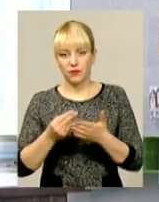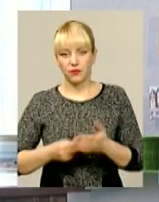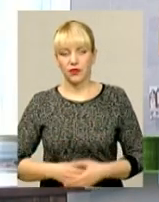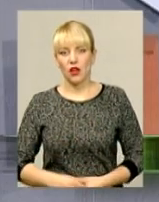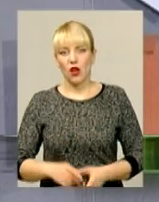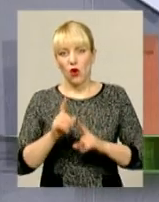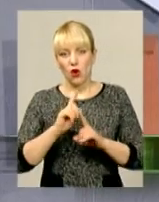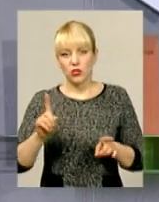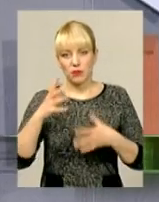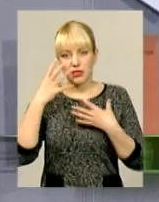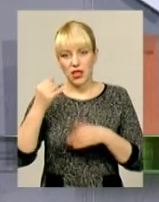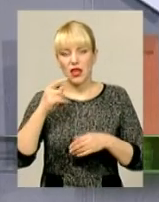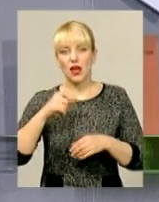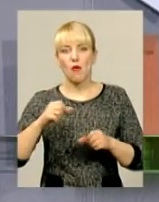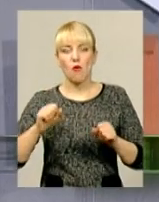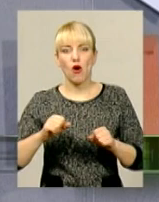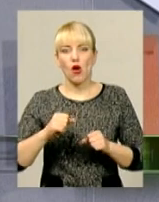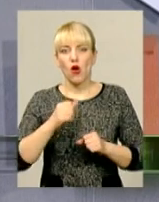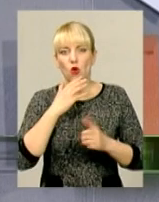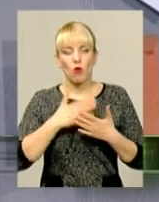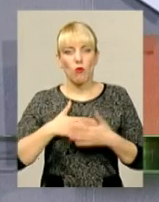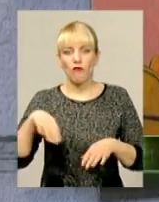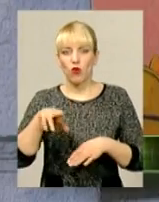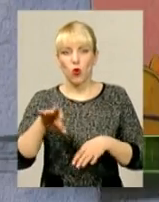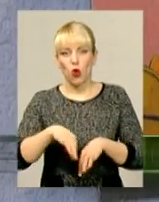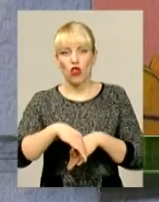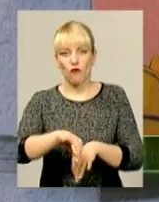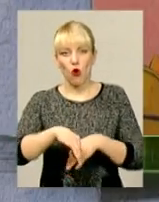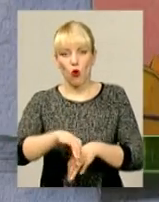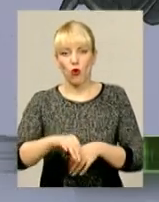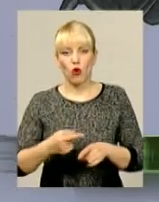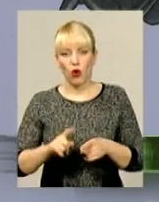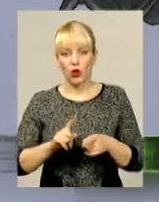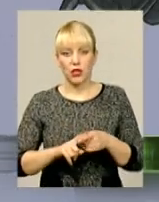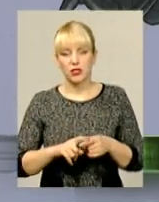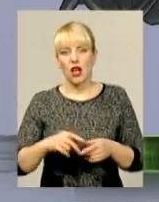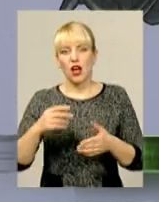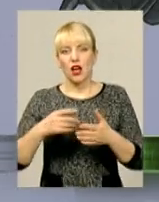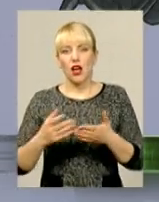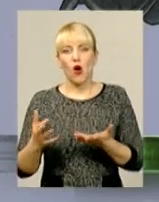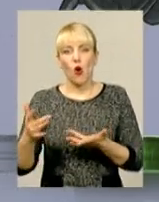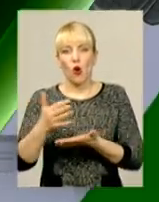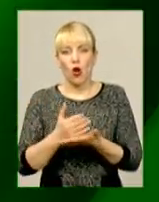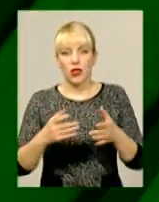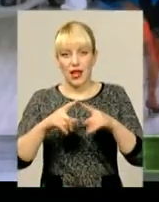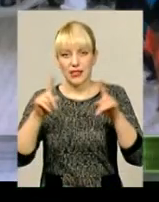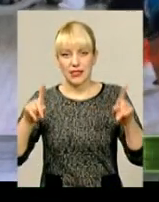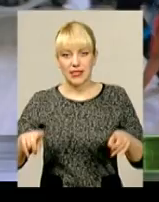захоплення та наймовірну любов до двоколісних. Хмельничанка зібрала найбільшу в Україні колекцію листівок із зображенням велосипедів.